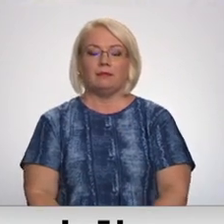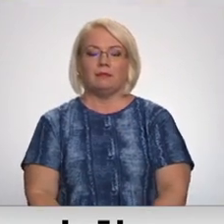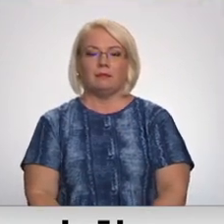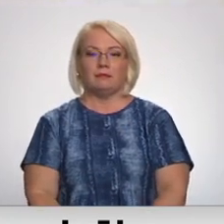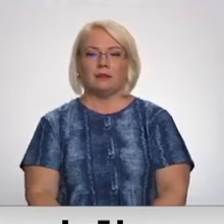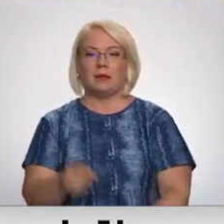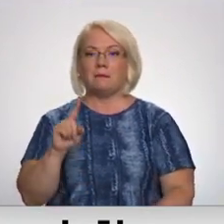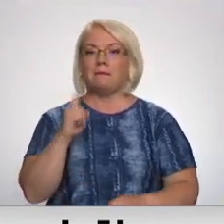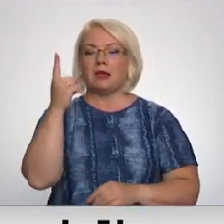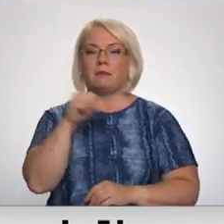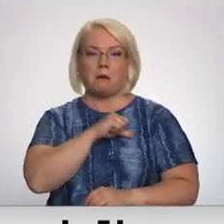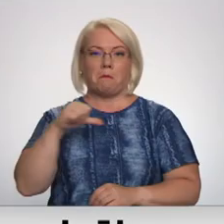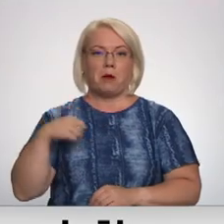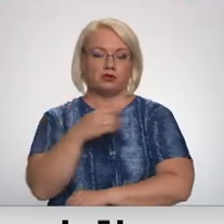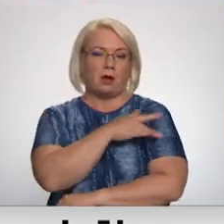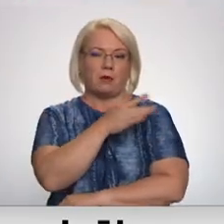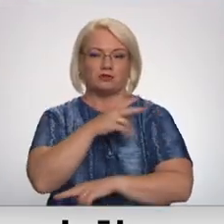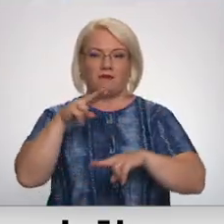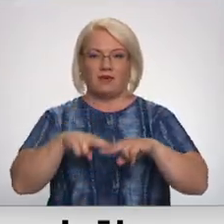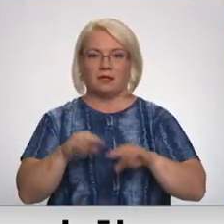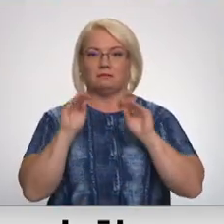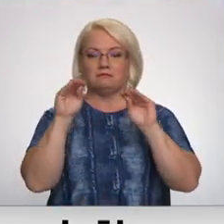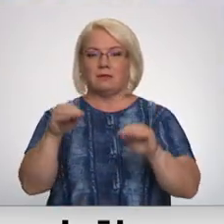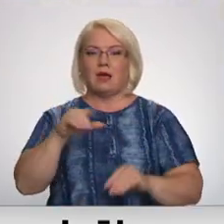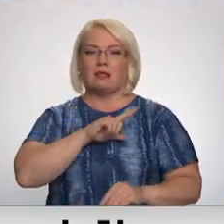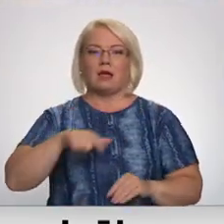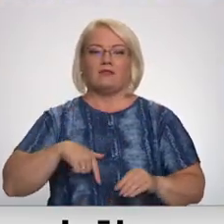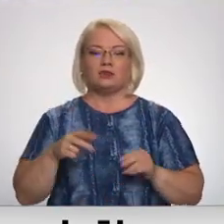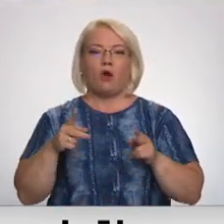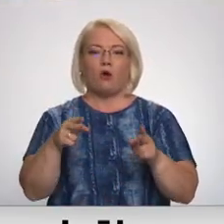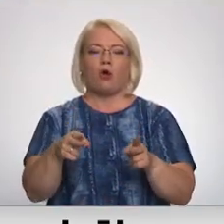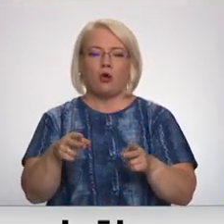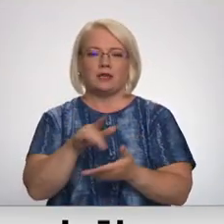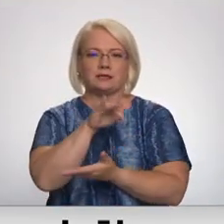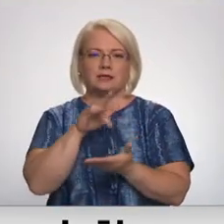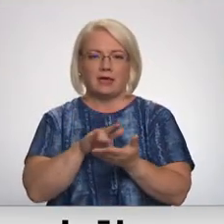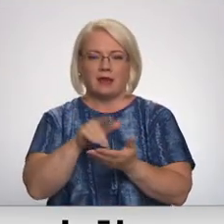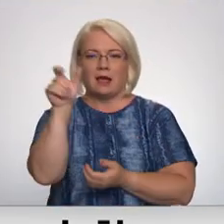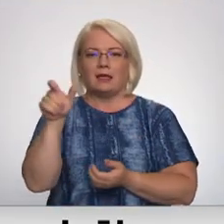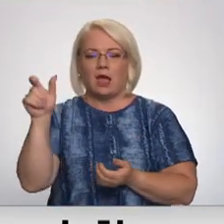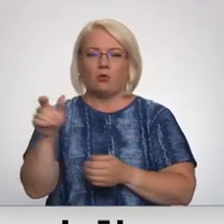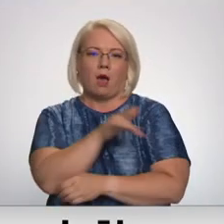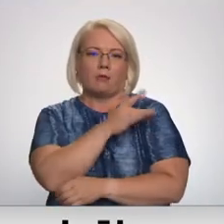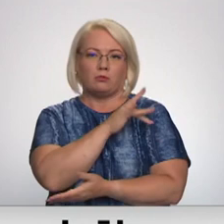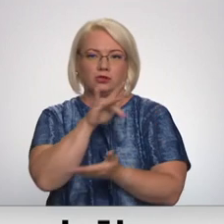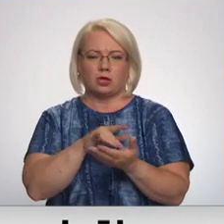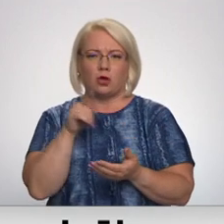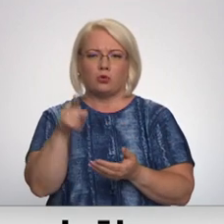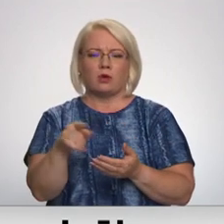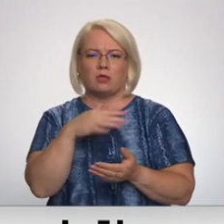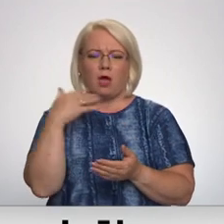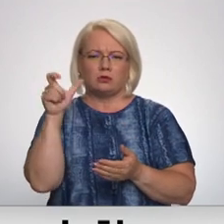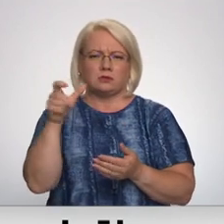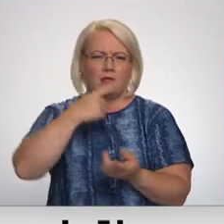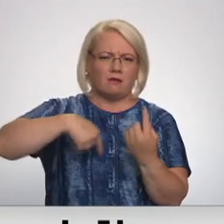Pirmie pašapkalpošanās termināļi uzstādīt Latvijas onkoloģijas centra klientu apkalpošanas centrā. Pajā ekdienā ir liela pacientu